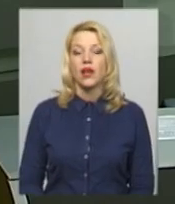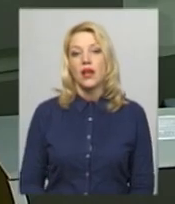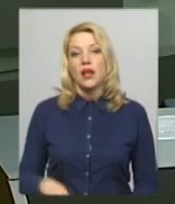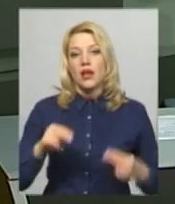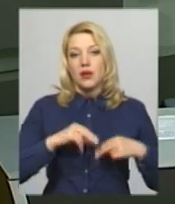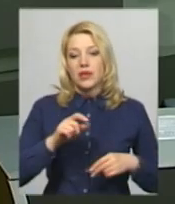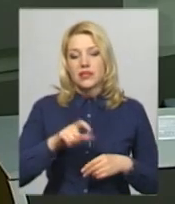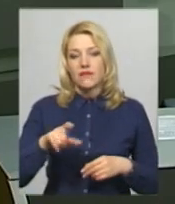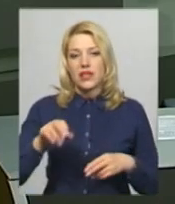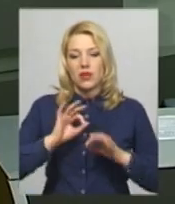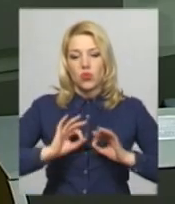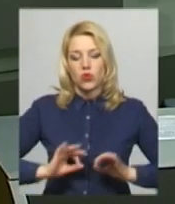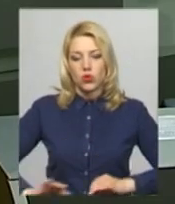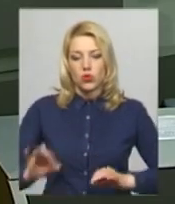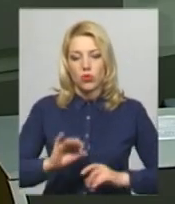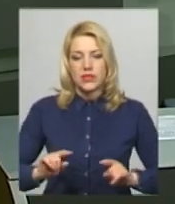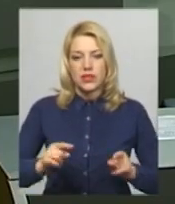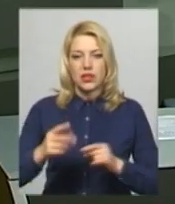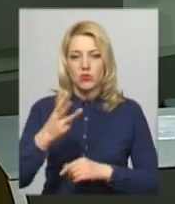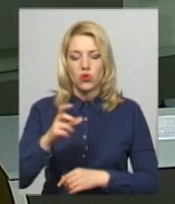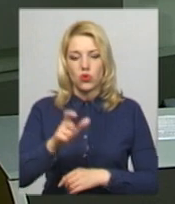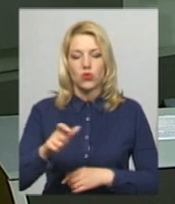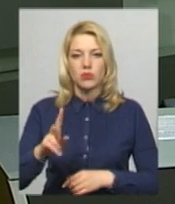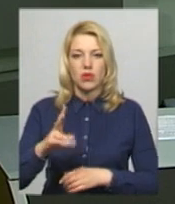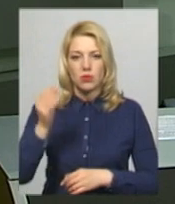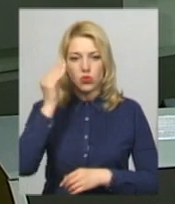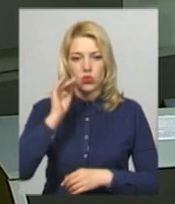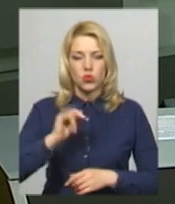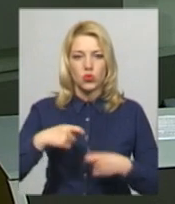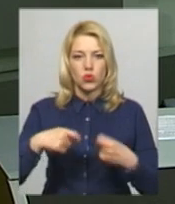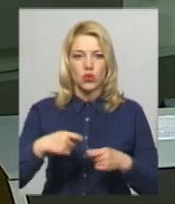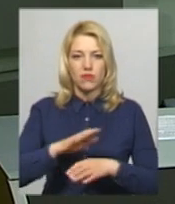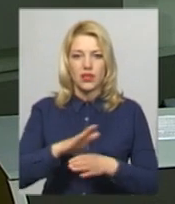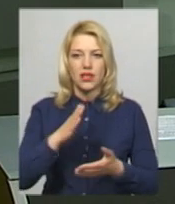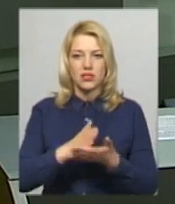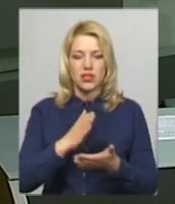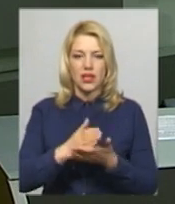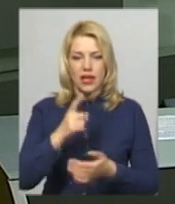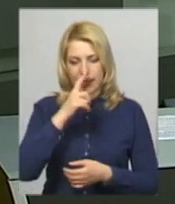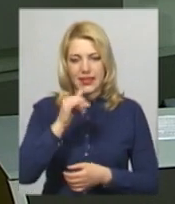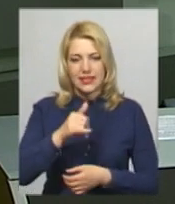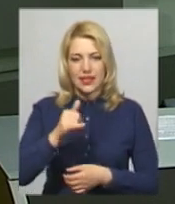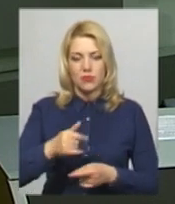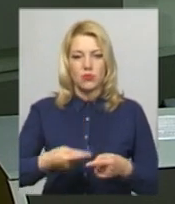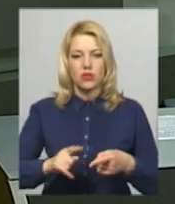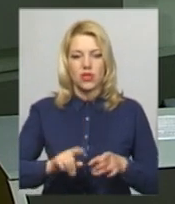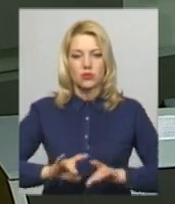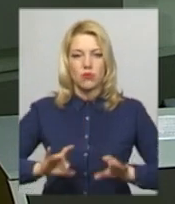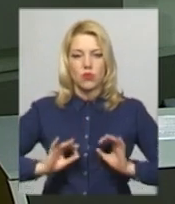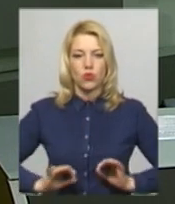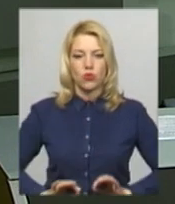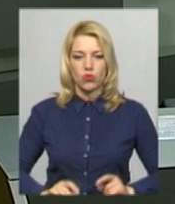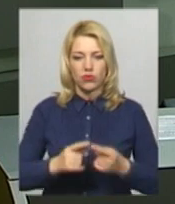Працівники прокуратури області затримали трьох осіб, котрих підозрюють у торгівлі неіснуючим дизельним пальним. Про це розповів прокурор